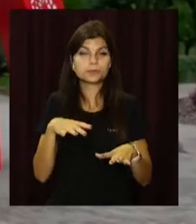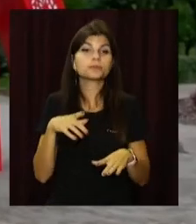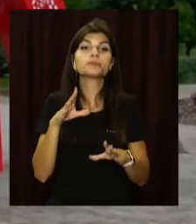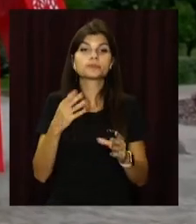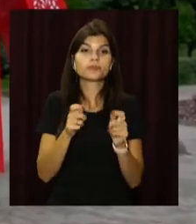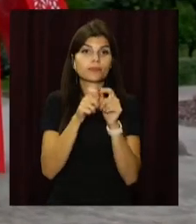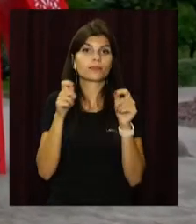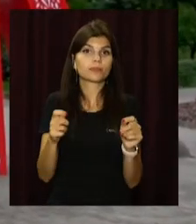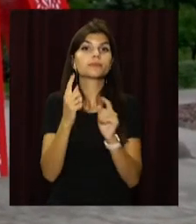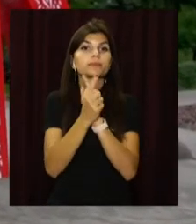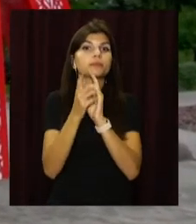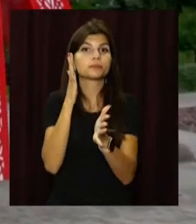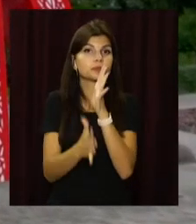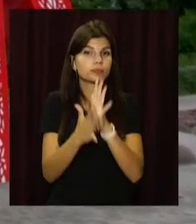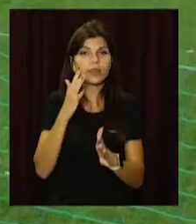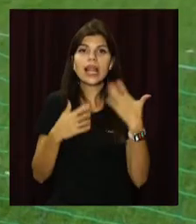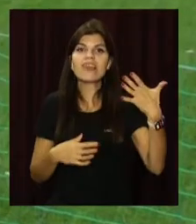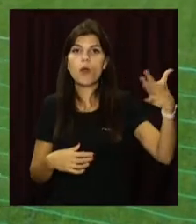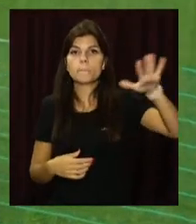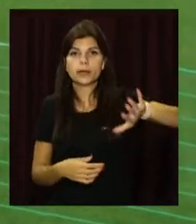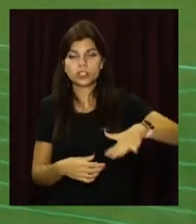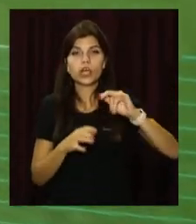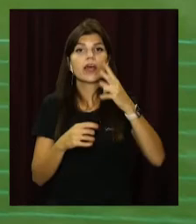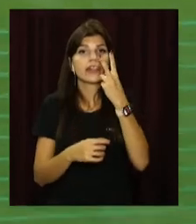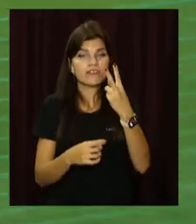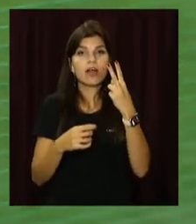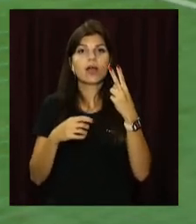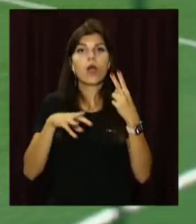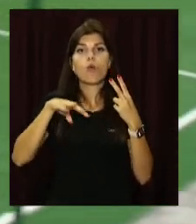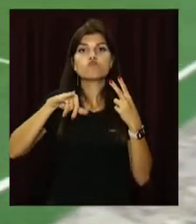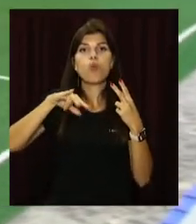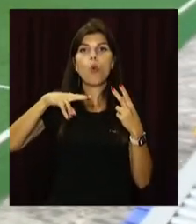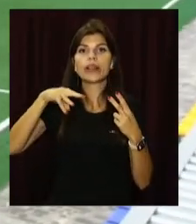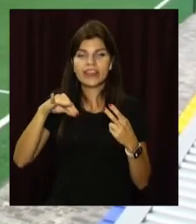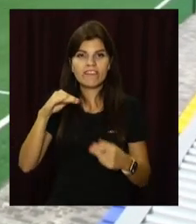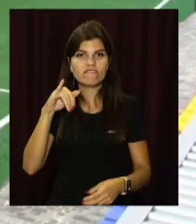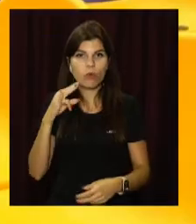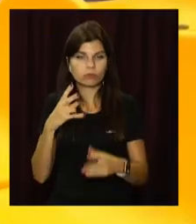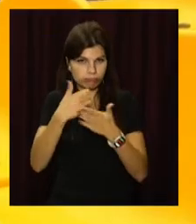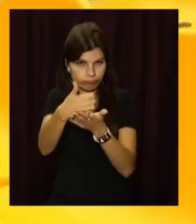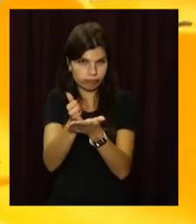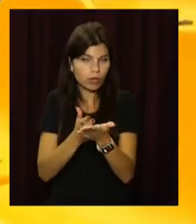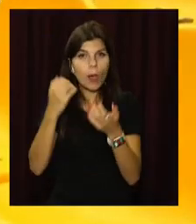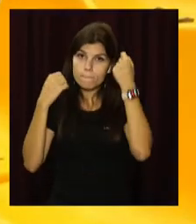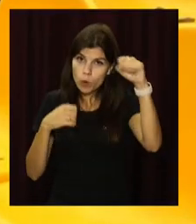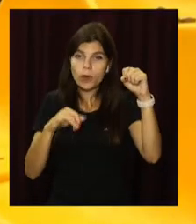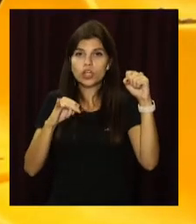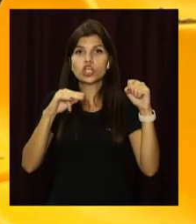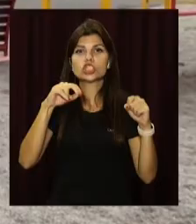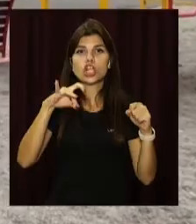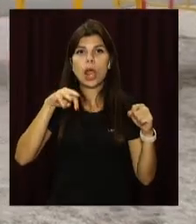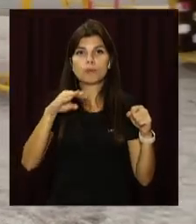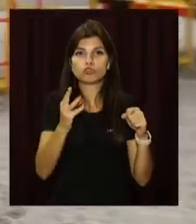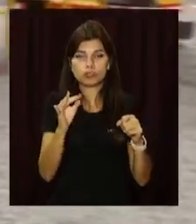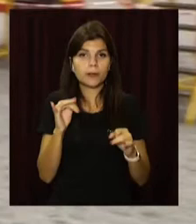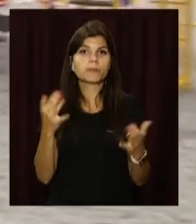Зокрема, відкриють реконструйований парк на Лівобережжі та два нових мультифункціональних стадіони на проспекті Перемоги і Черемошках та